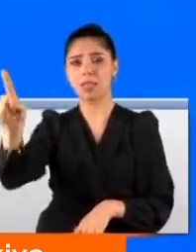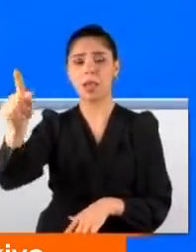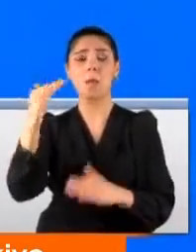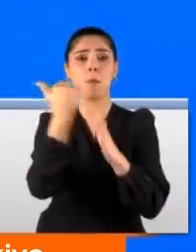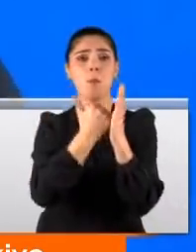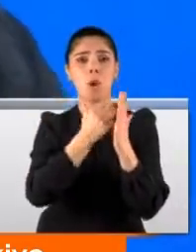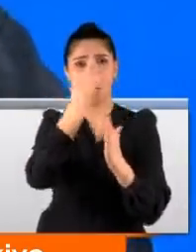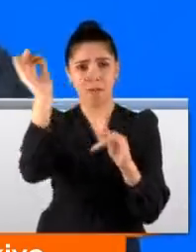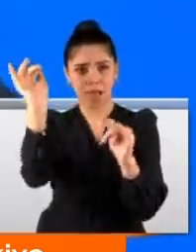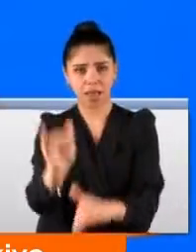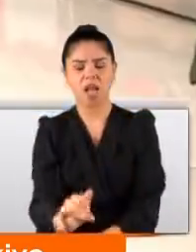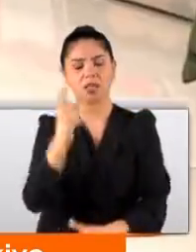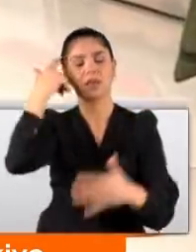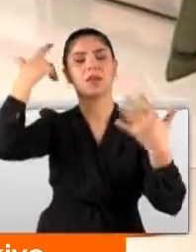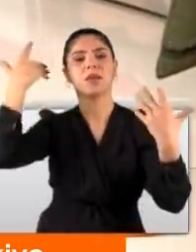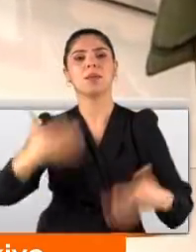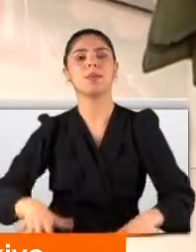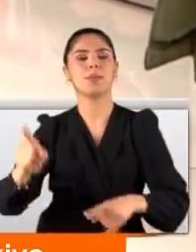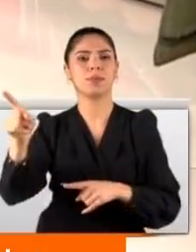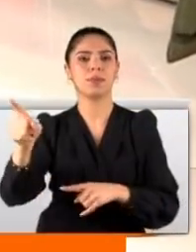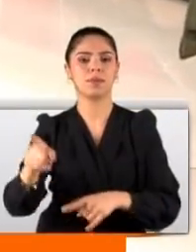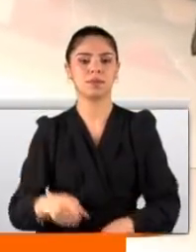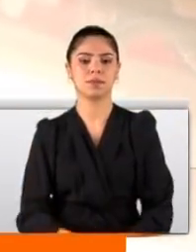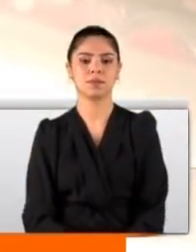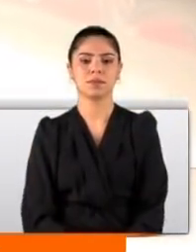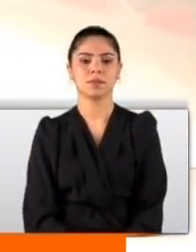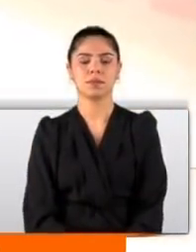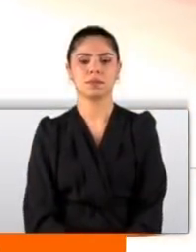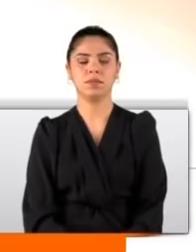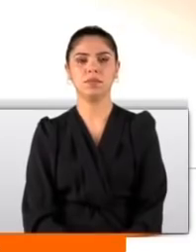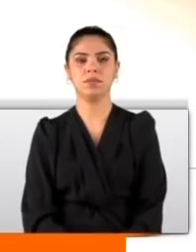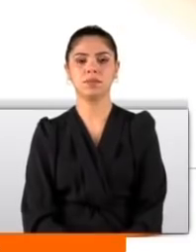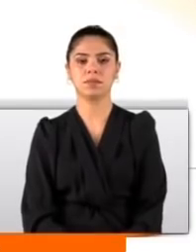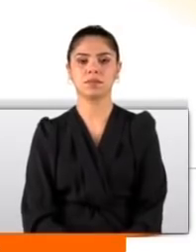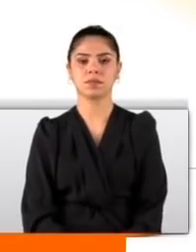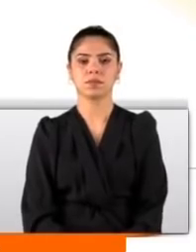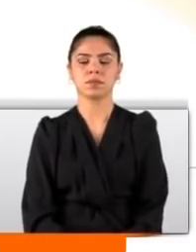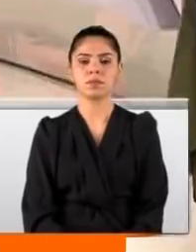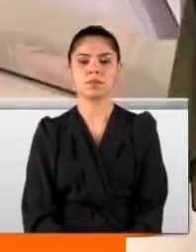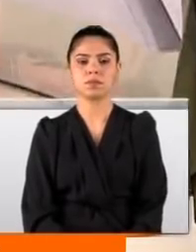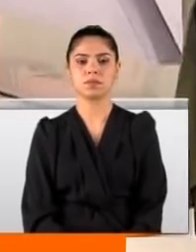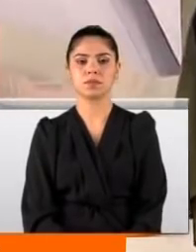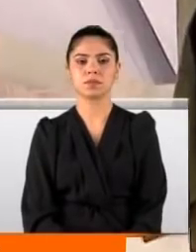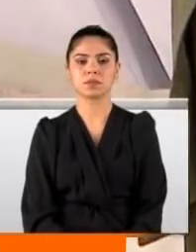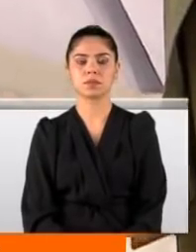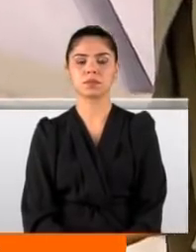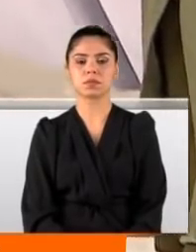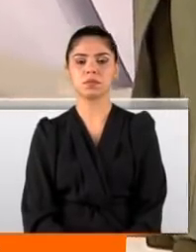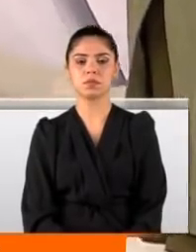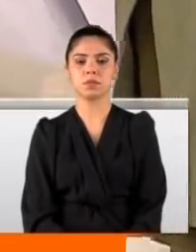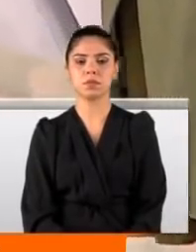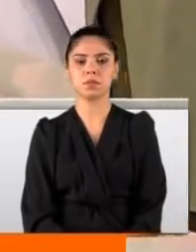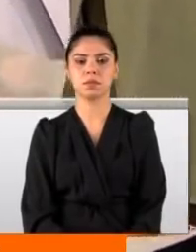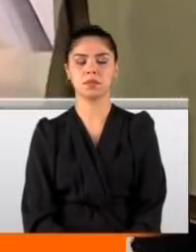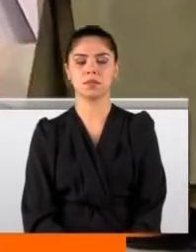yayına gelen haberle yıkıldı. Benim çocuğum neden yaptık bunu? Tamam Serkan sen bir... Allah hızla